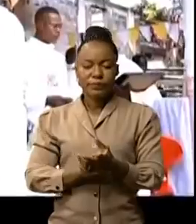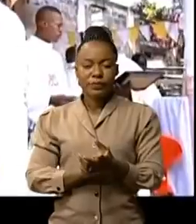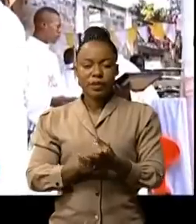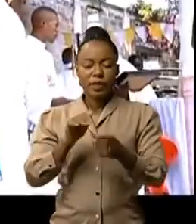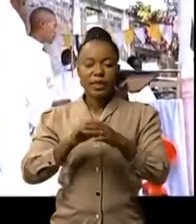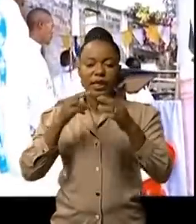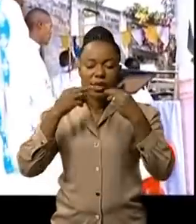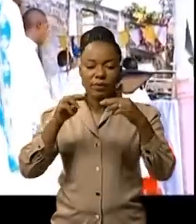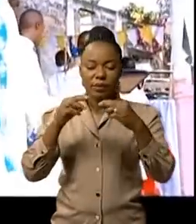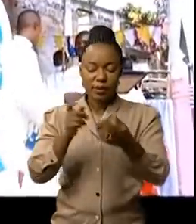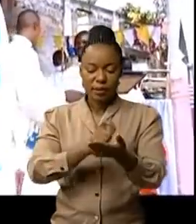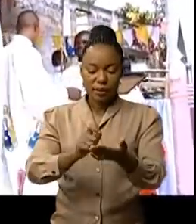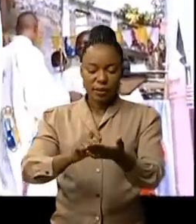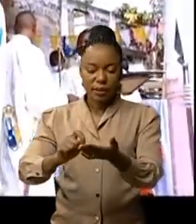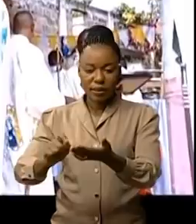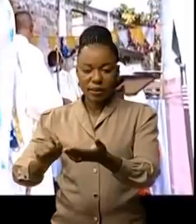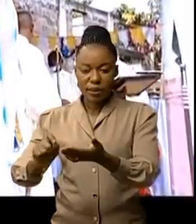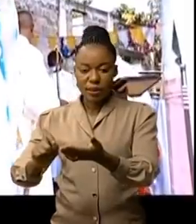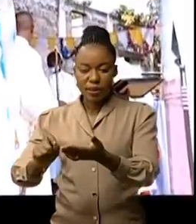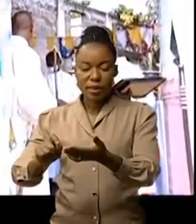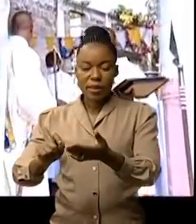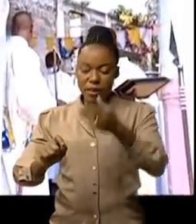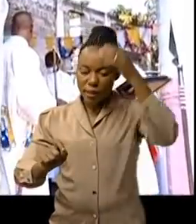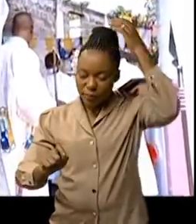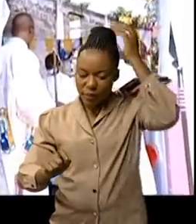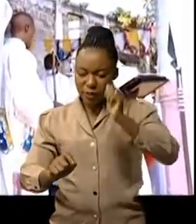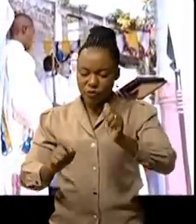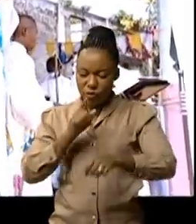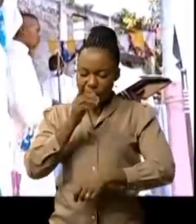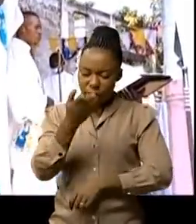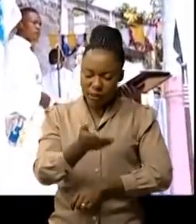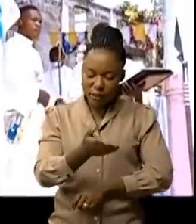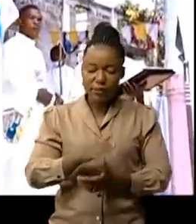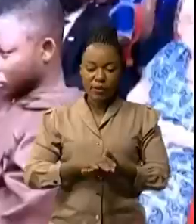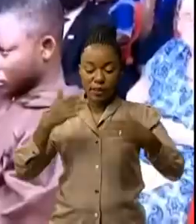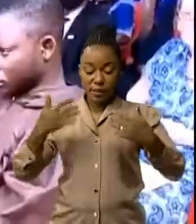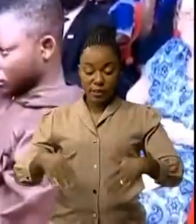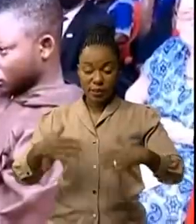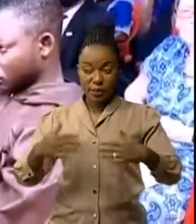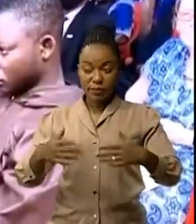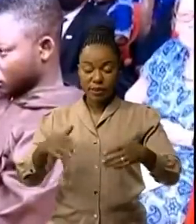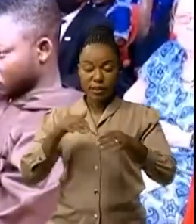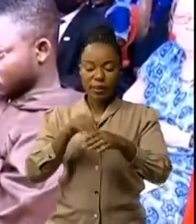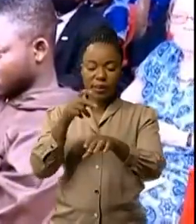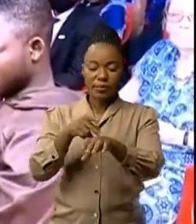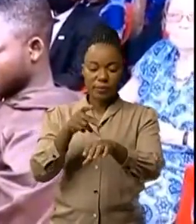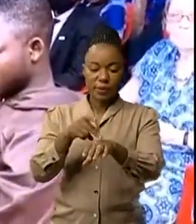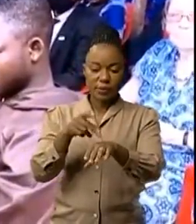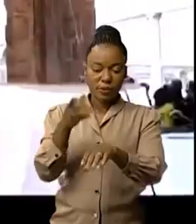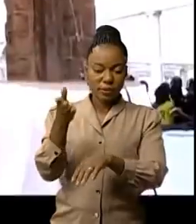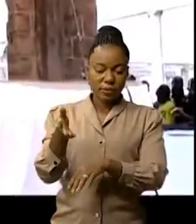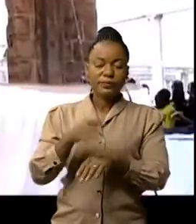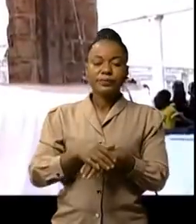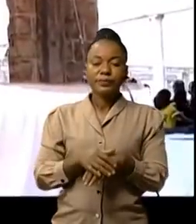message écrit émanant du Saint-Père le Pape François cet office religieux célébré dans la cour du parcuré Martin Boisset